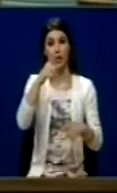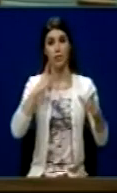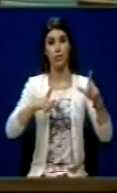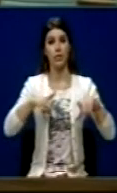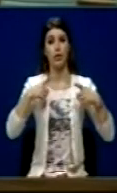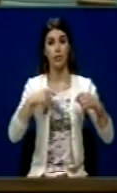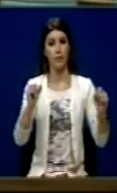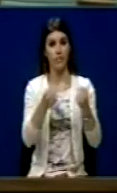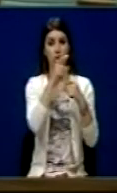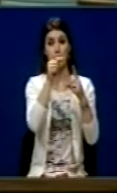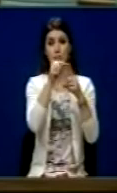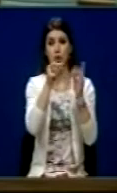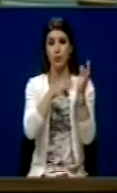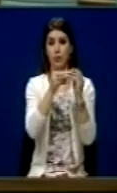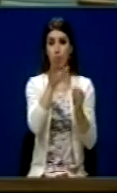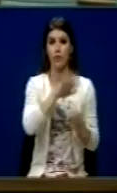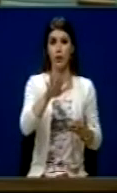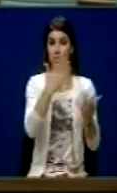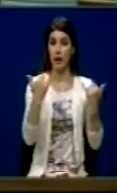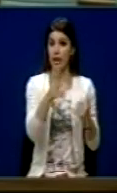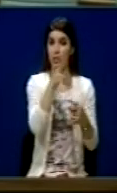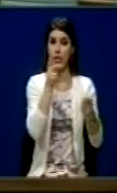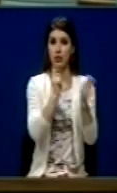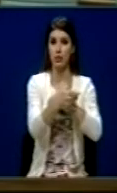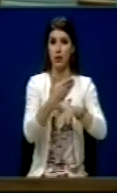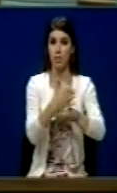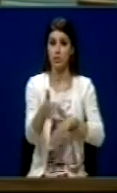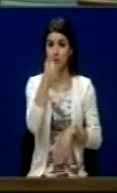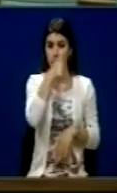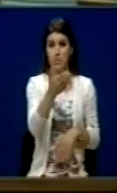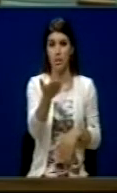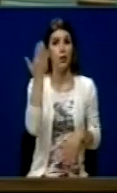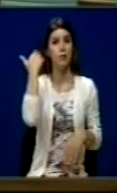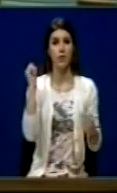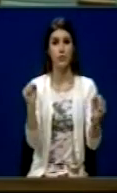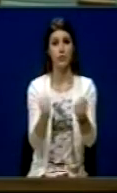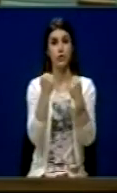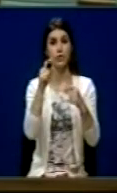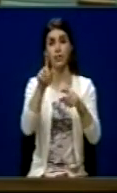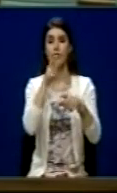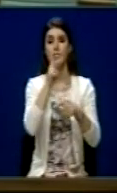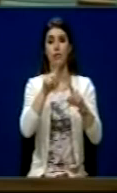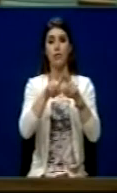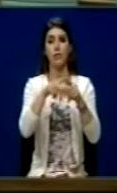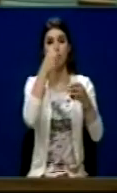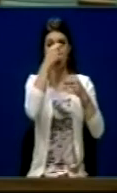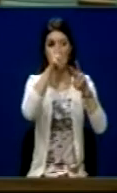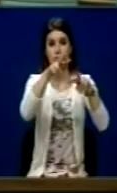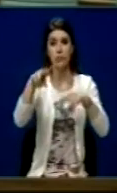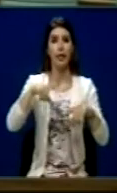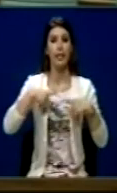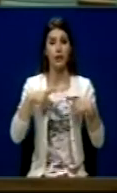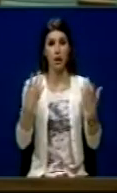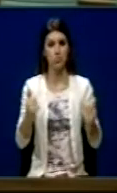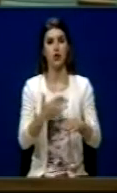tash me këtë debat e mësoj u iluminua dhe tash përkërkërkën të ndryshim kushtetutët, me qenëse ja paska pamun tësua kjo kushtetutë që të interesohet për të drejtë të tjurë. Apo, pse